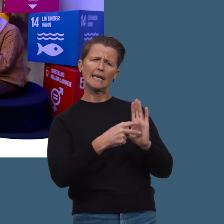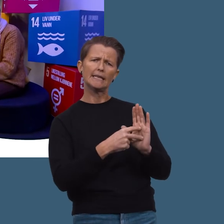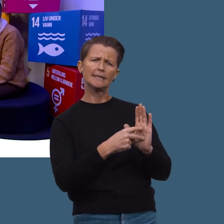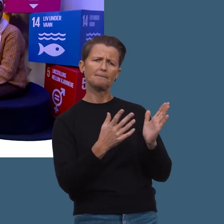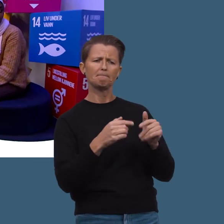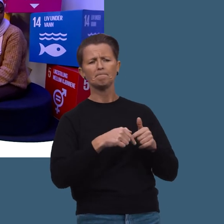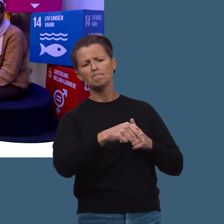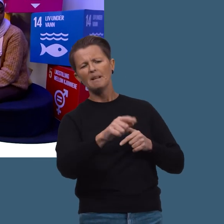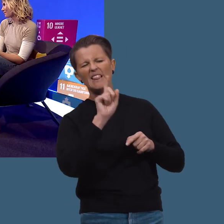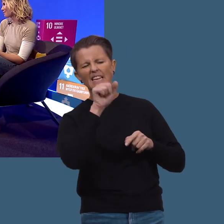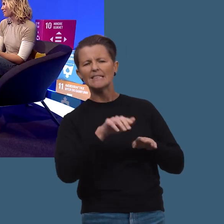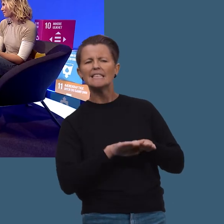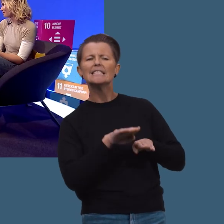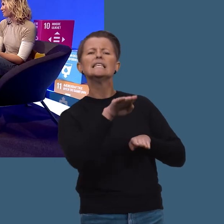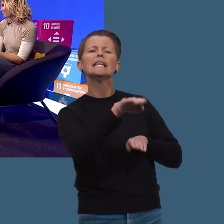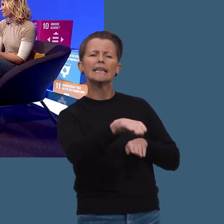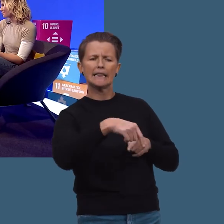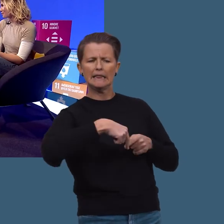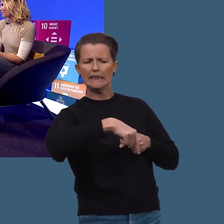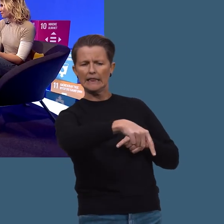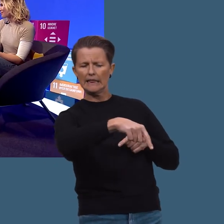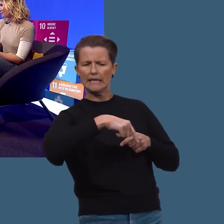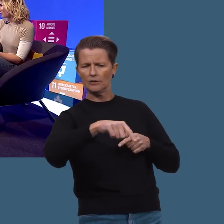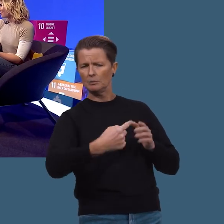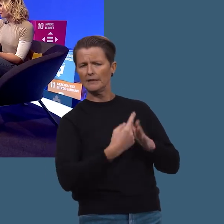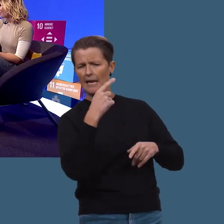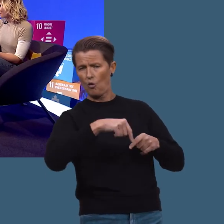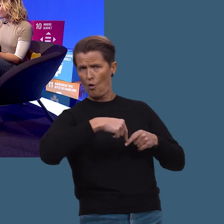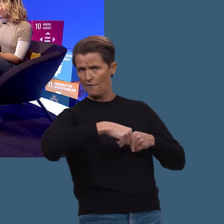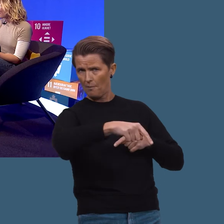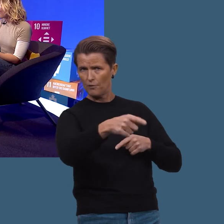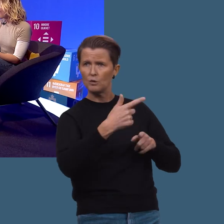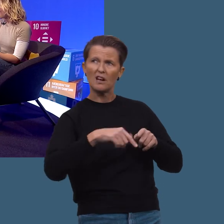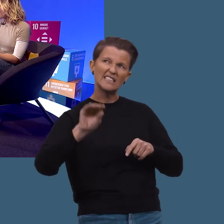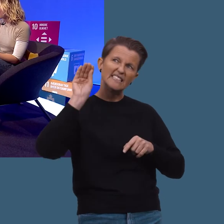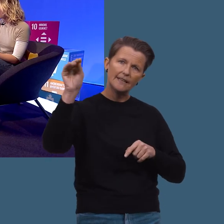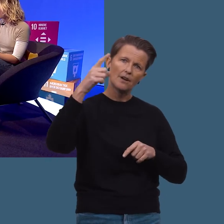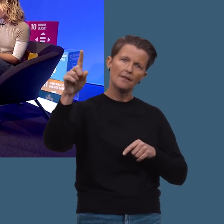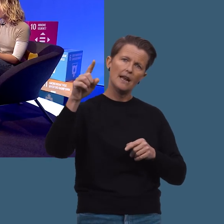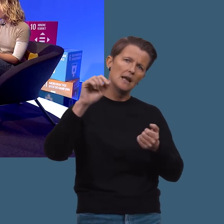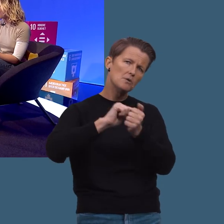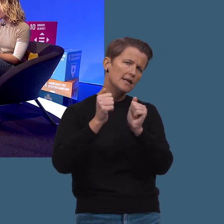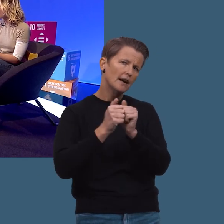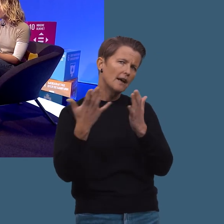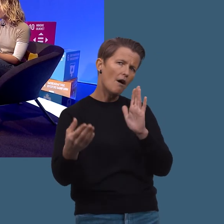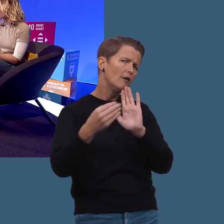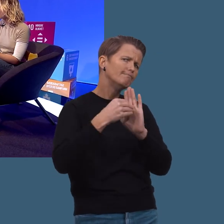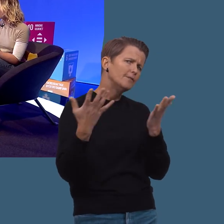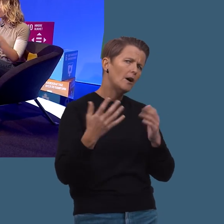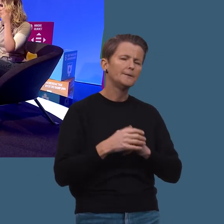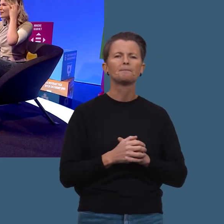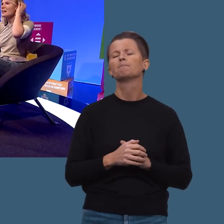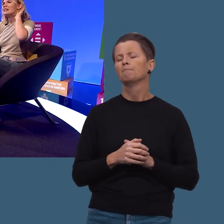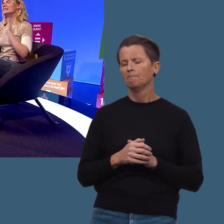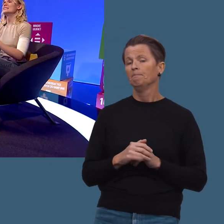til slutt. Neste prosjekt eller neste skritt du skal ta i tiden fremover nå for å si fra til politikerne. Hva står på